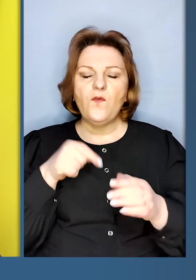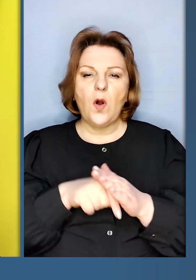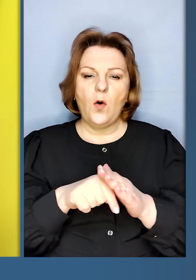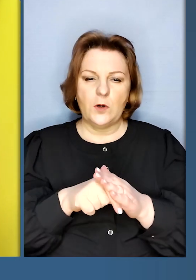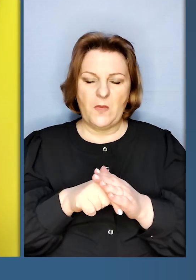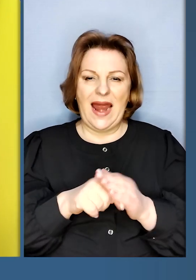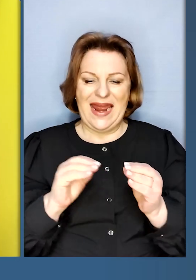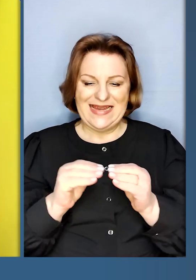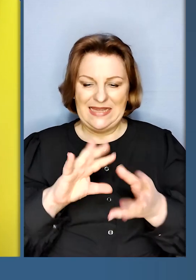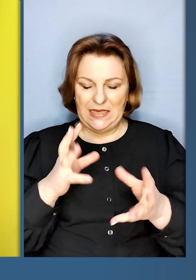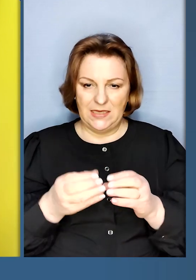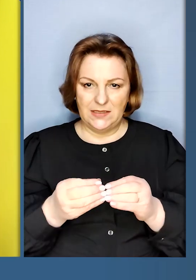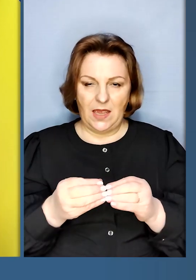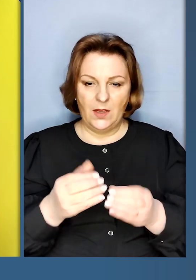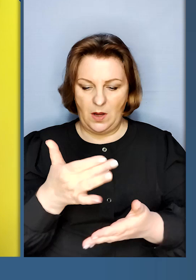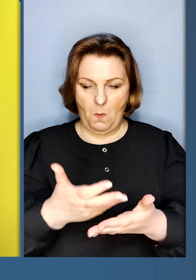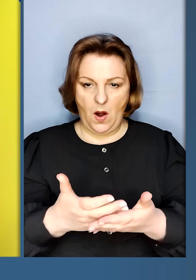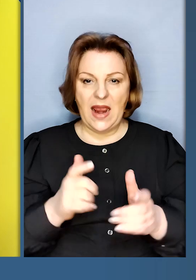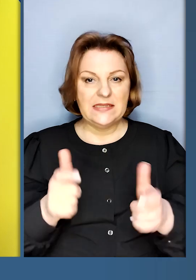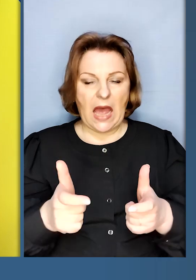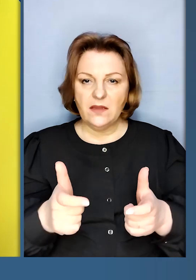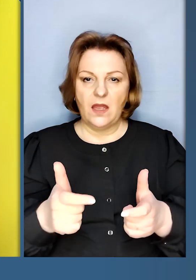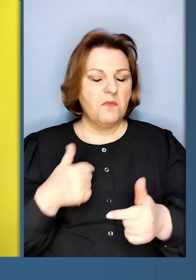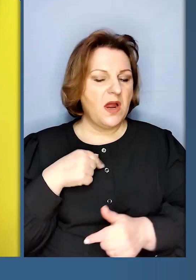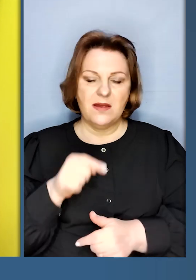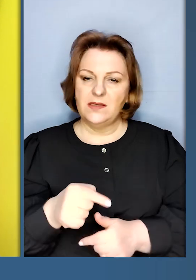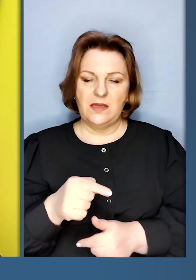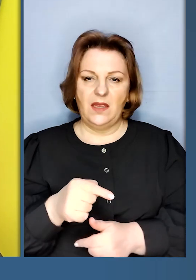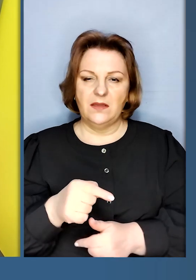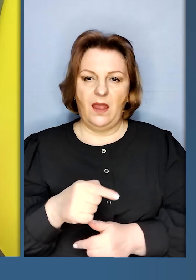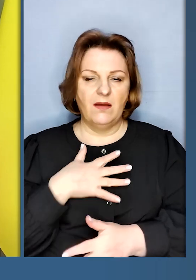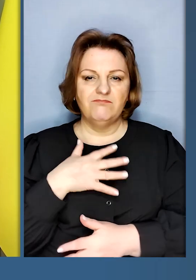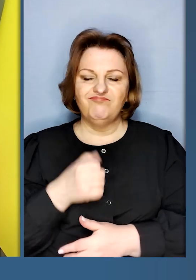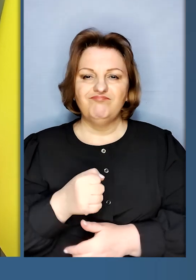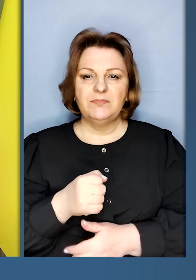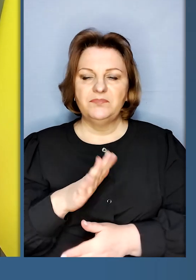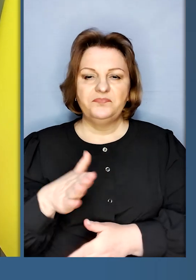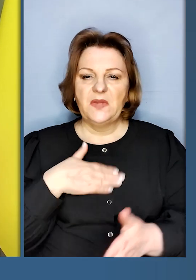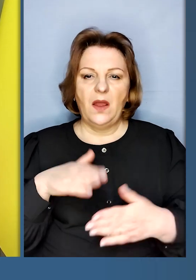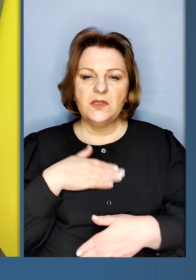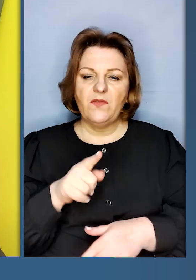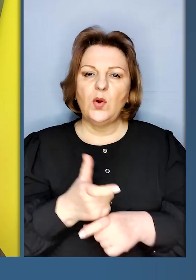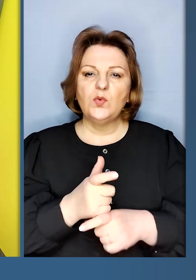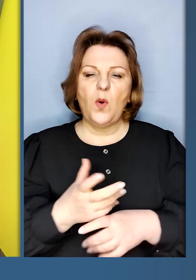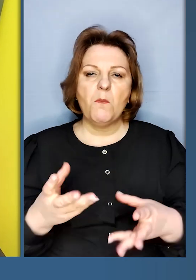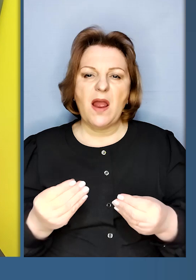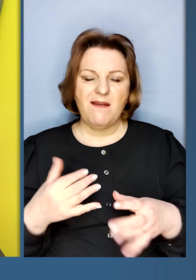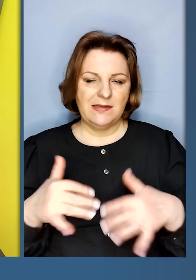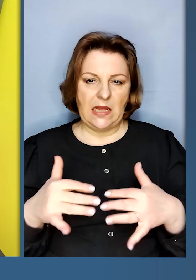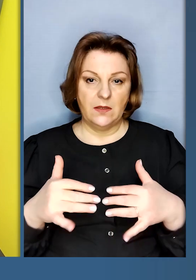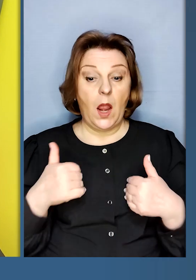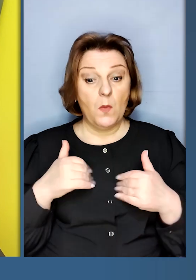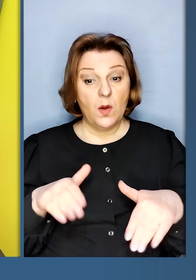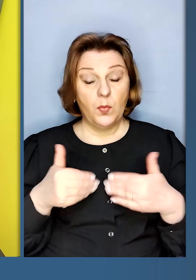Якщо йдеться про цей десятий пакет санкцій, то ми з ним незадоволені, тому що він надто м'який, він надто